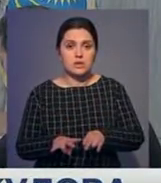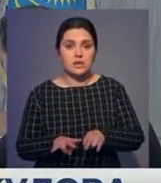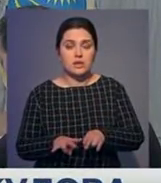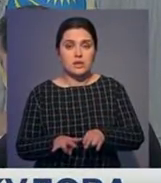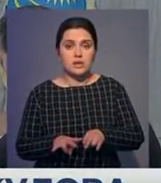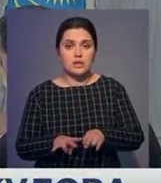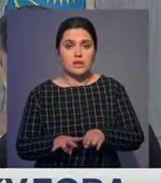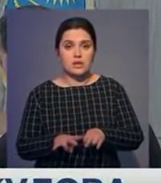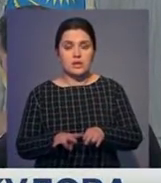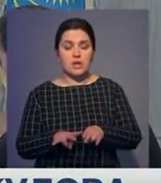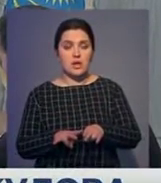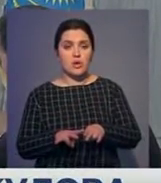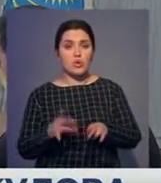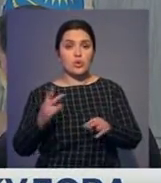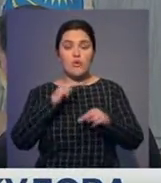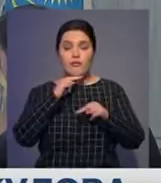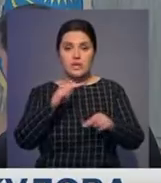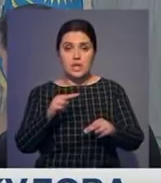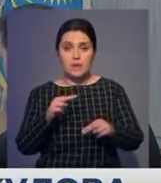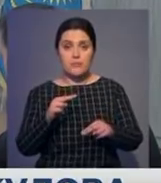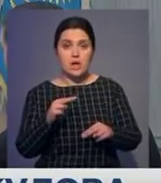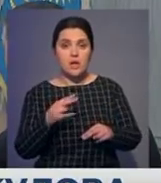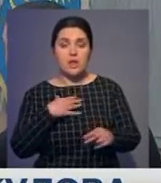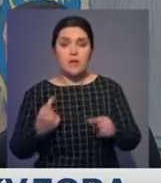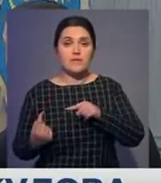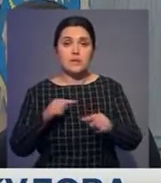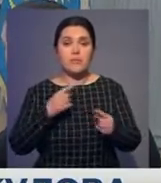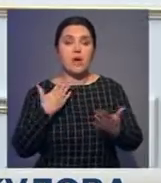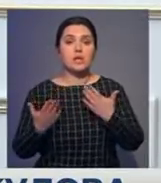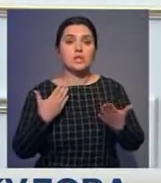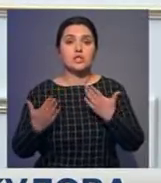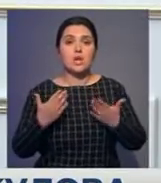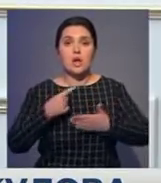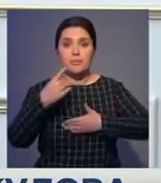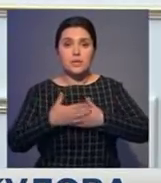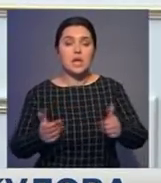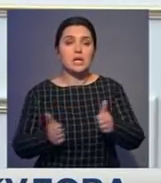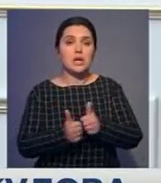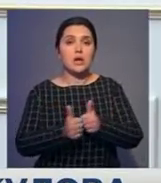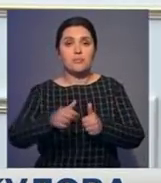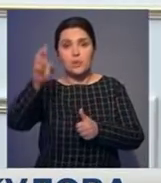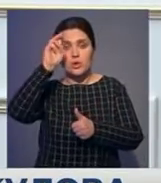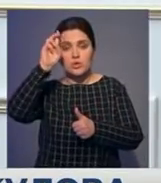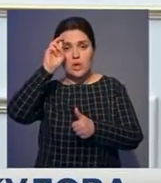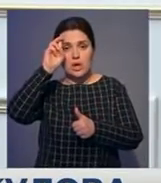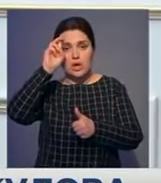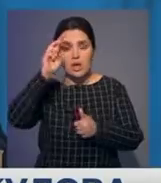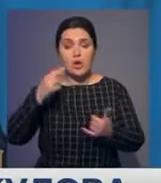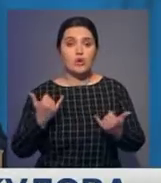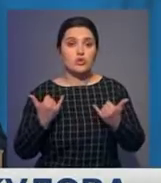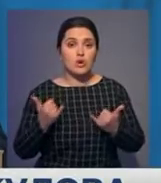Прежде всего, обратить внимание на наши взаимоотношения, сложившиеся с ближайшими соседями. В ближайшее время